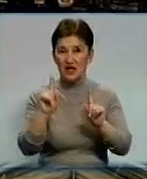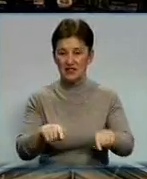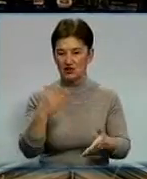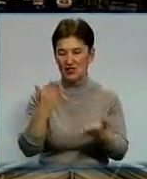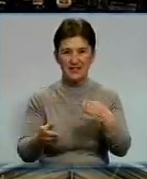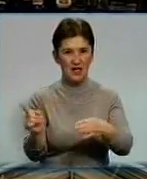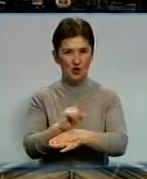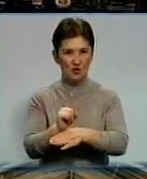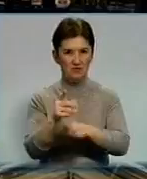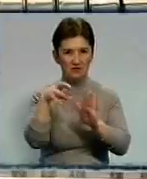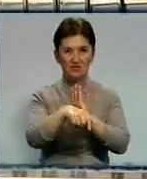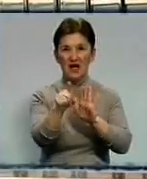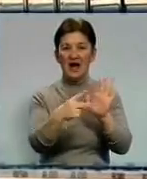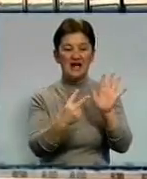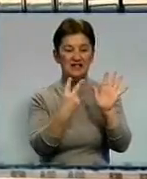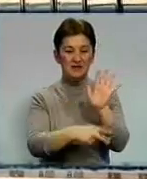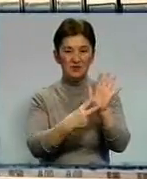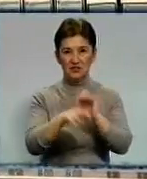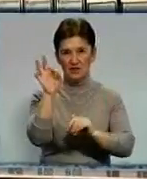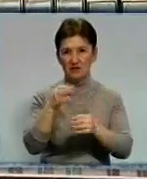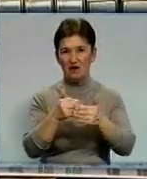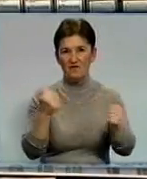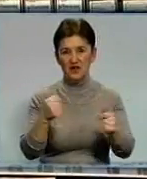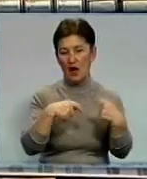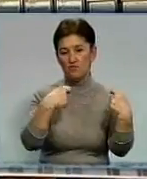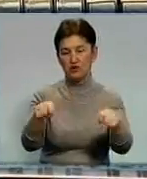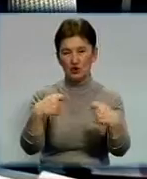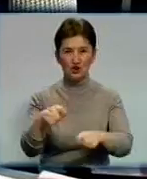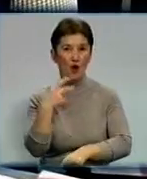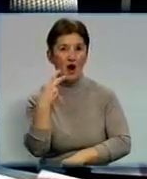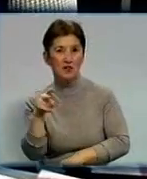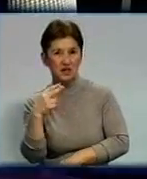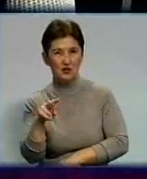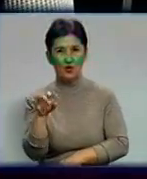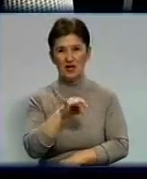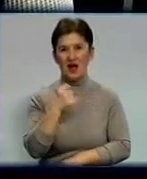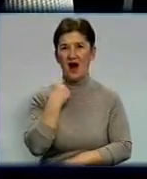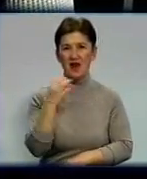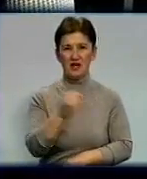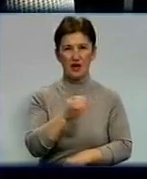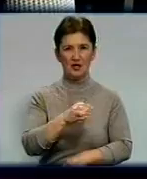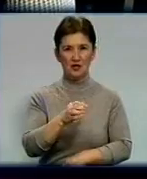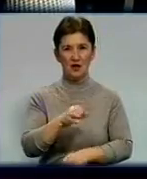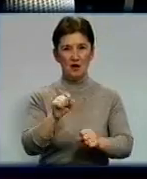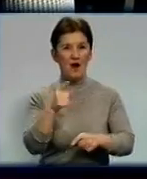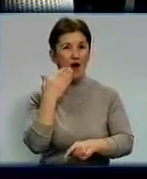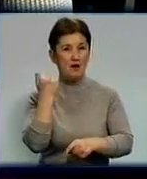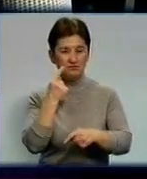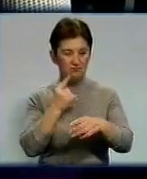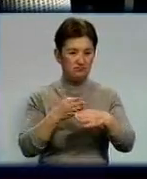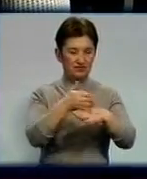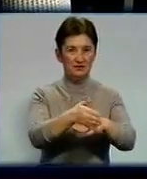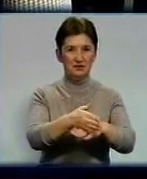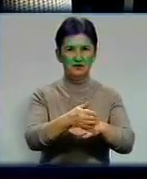приймуть. Каже, 70% прибутку має від продажу алкоголю та цигарок. Комусь удобніше вийти в ларюк купити, тому що в